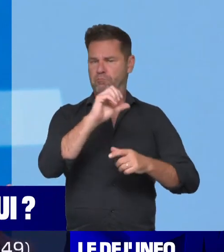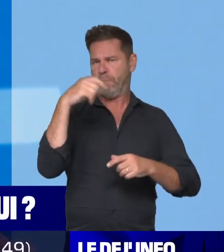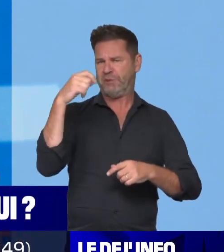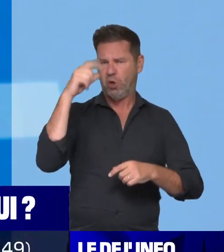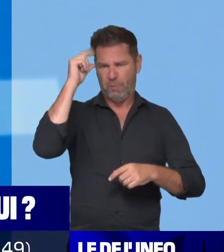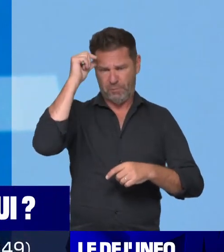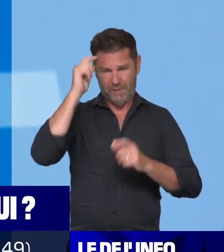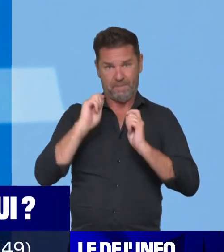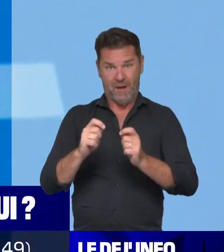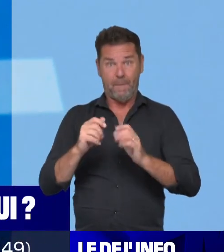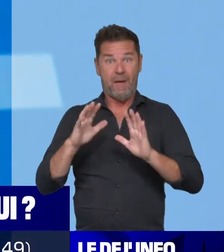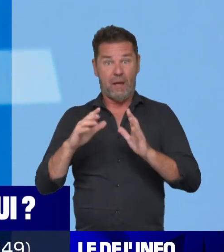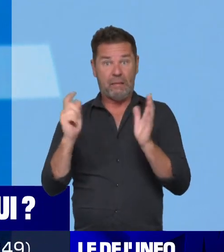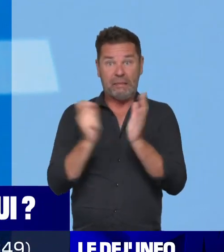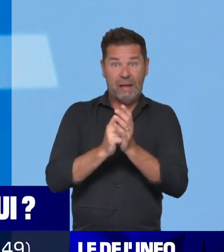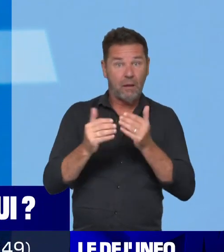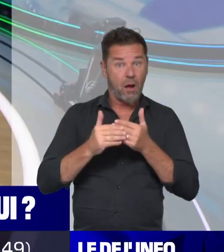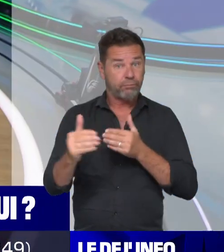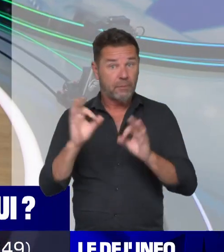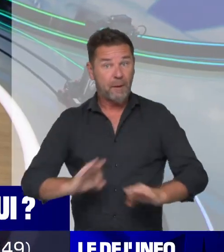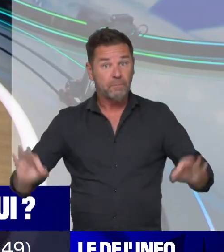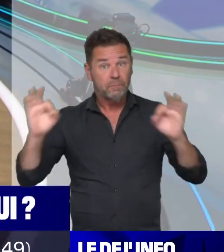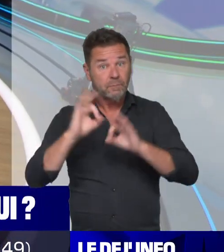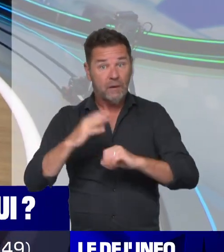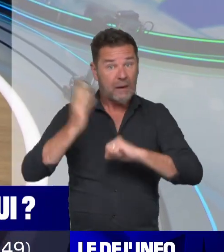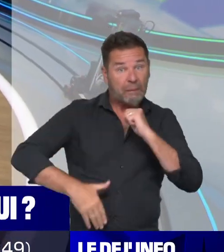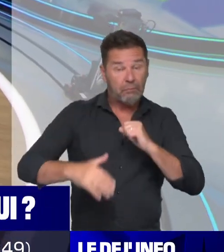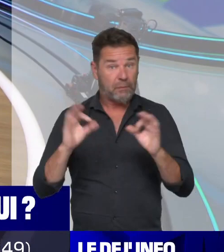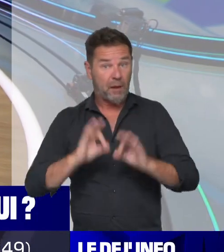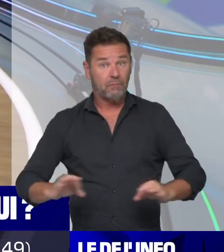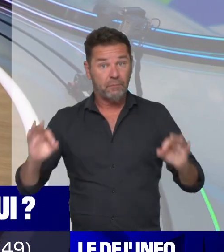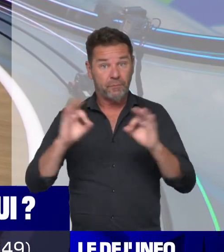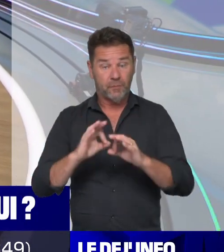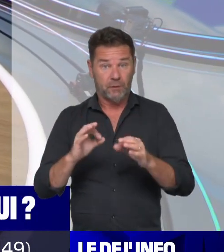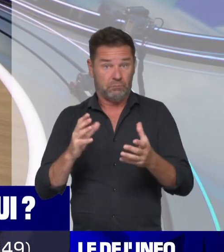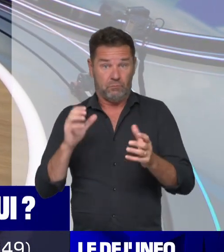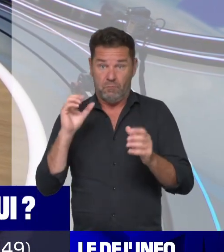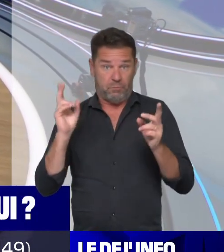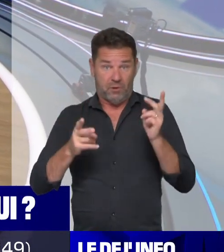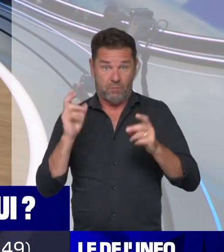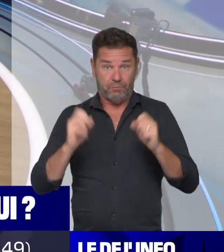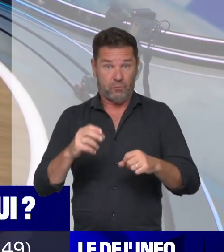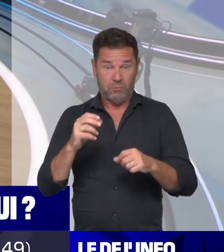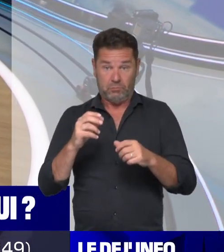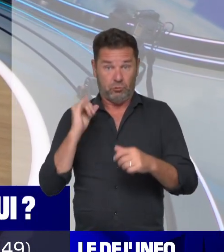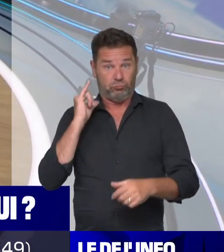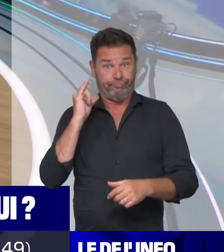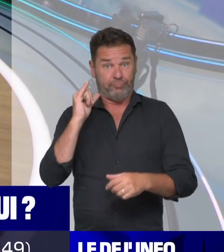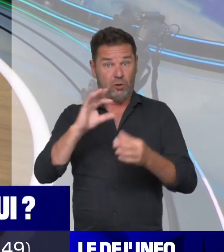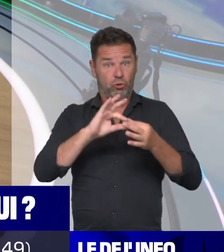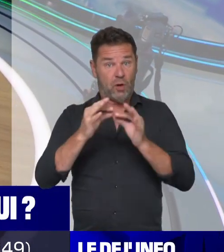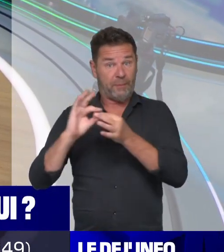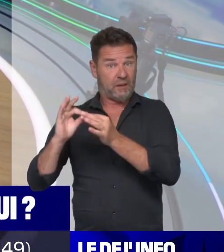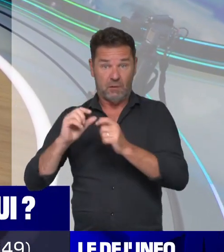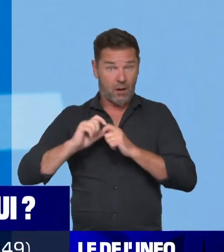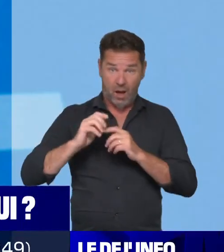'y a aucun délai. Et vous vous souvenez Gérard Larcher, c'était sur notre antenne la semaine dernière, qui disait que ça pourrait très bien durer comme ça jusqu'à après les Jeux olympiques